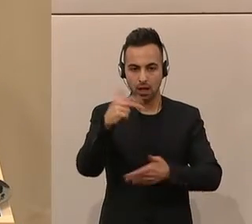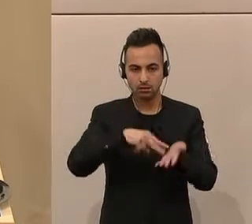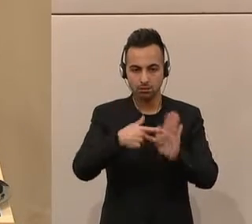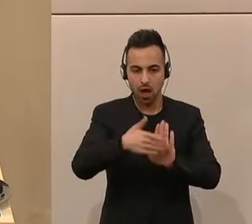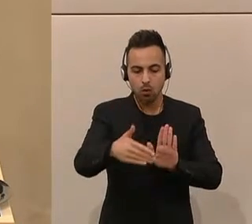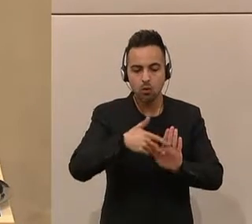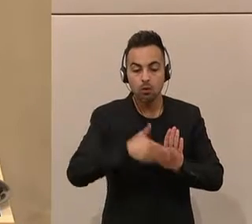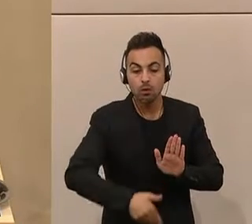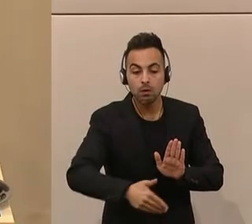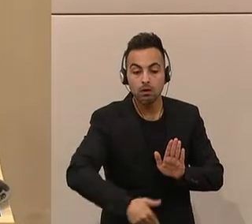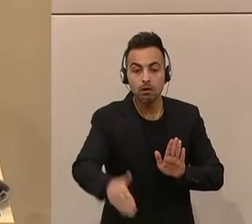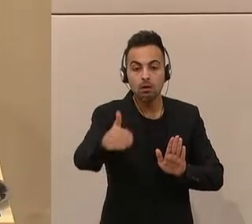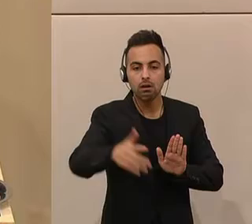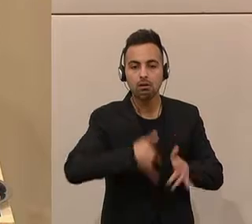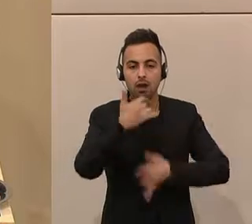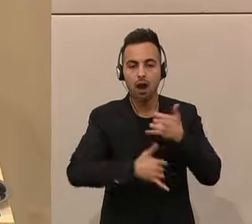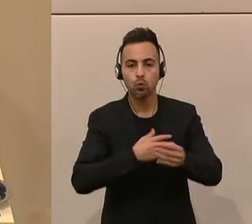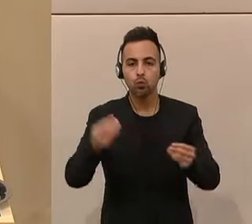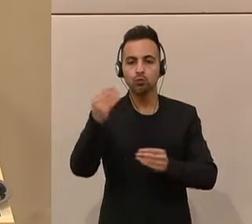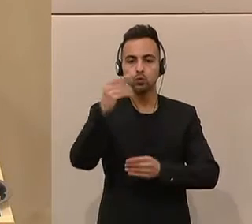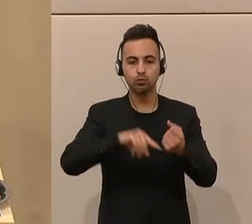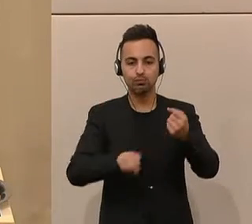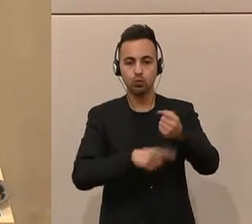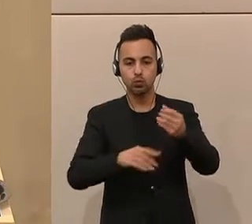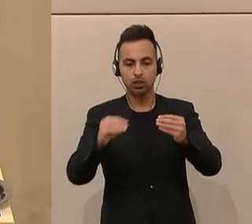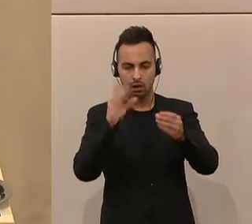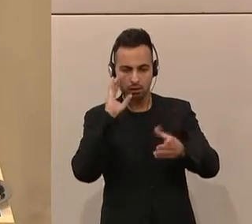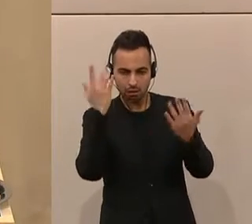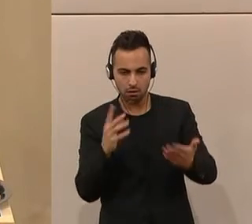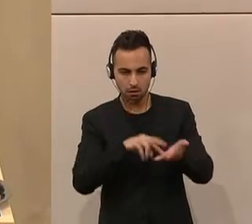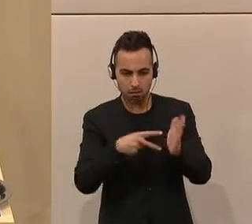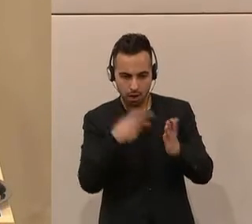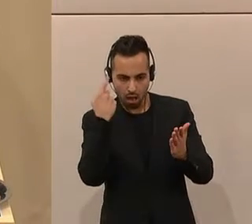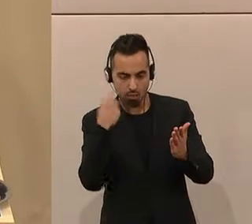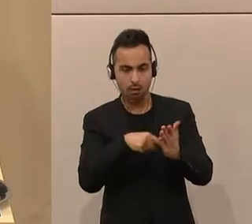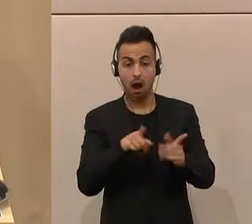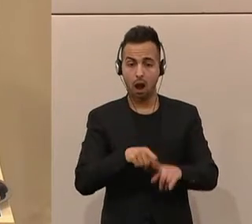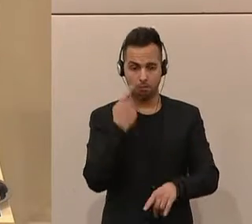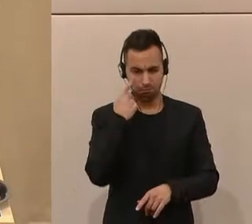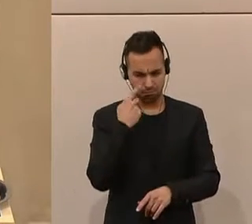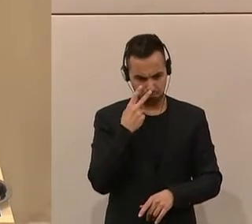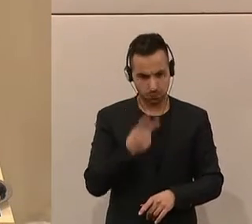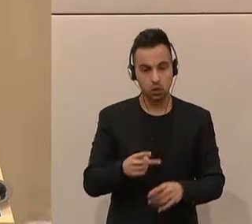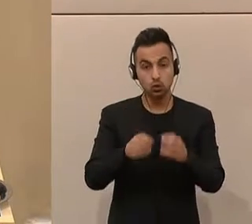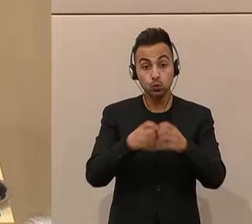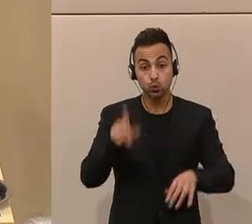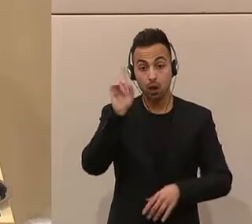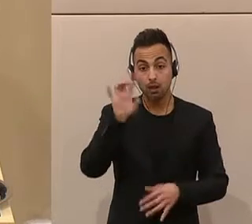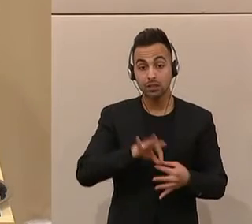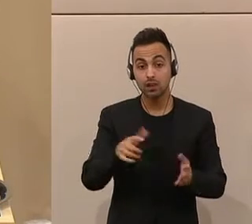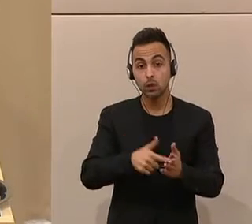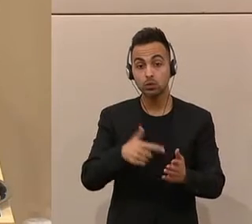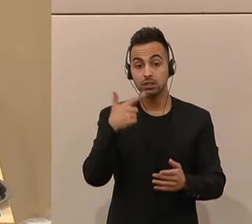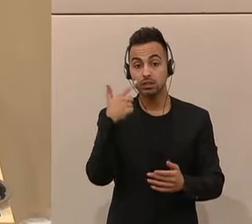weil auch in den nächsten Jahren natürlich Überschüsse budgetiert sind. Und ganz bemerkenswert persönlich finde ich, dass dann sogar strukturell 2022